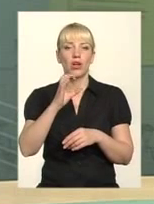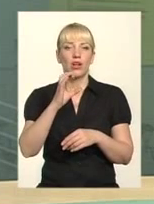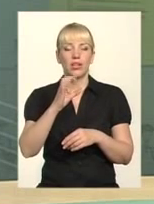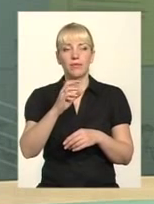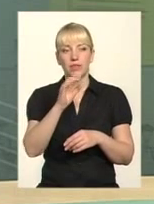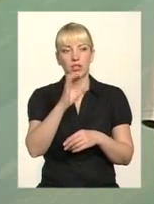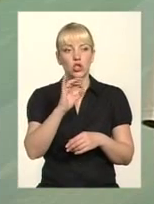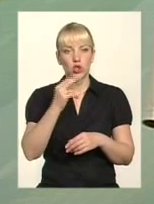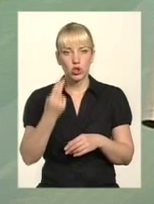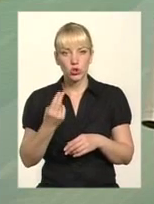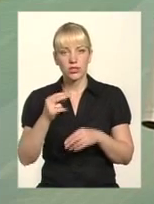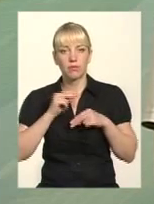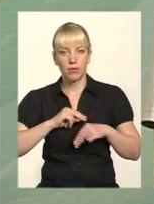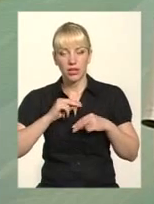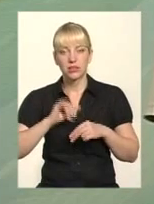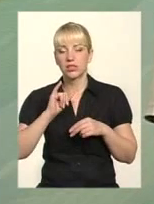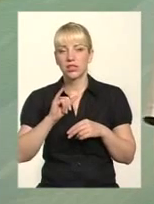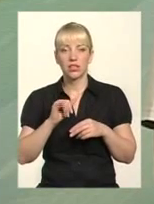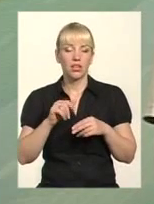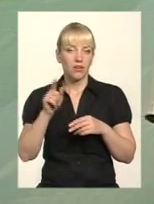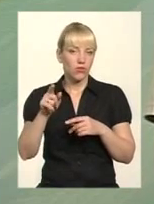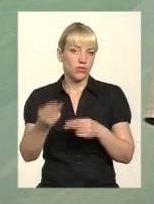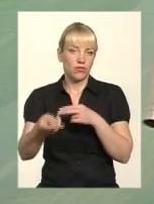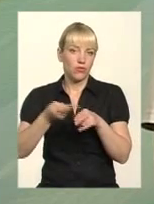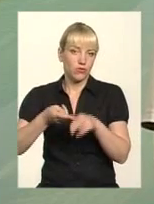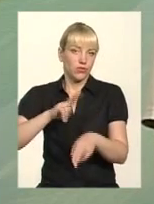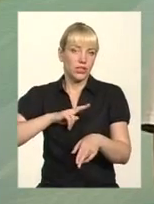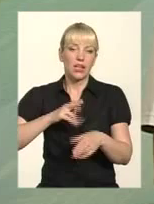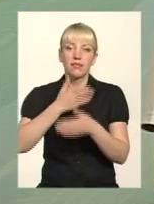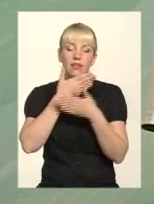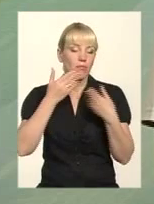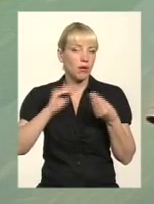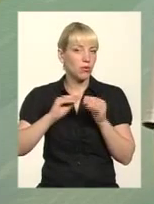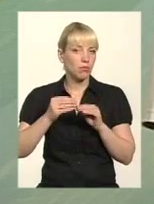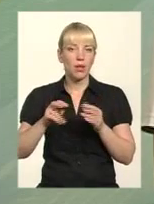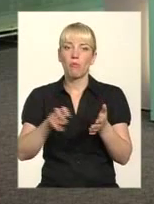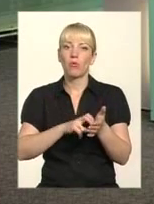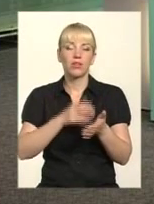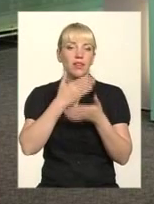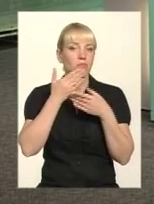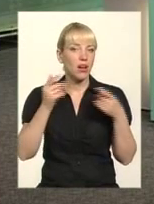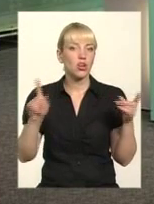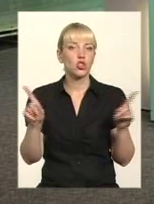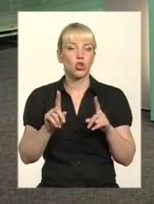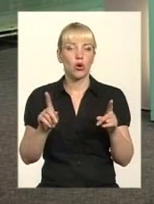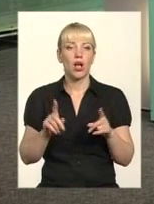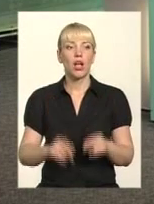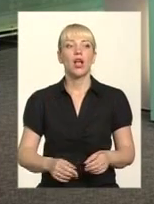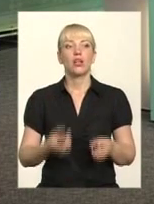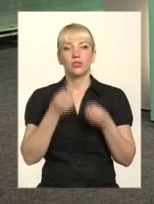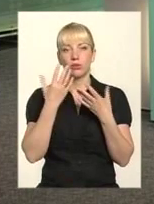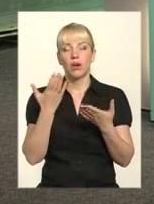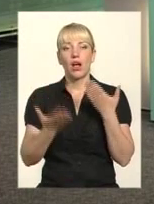з відшкодуванням цих коштів. Тому тут вагатися нема чого. А що говорити про пільговиків?